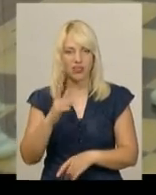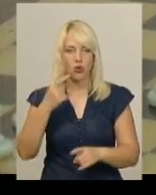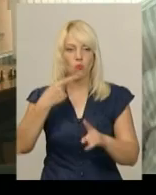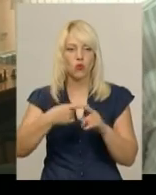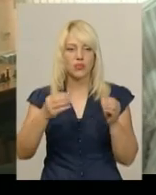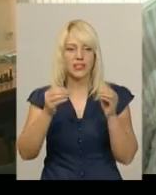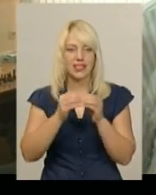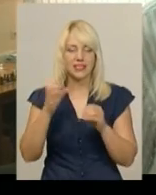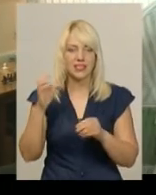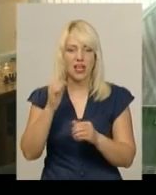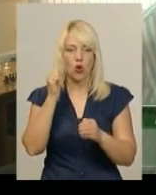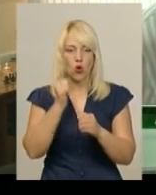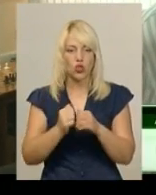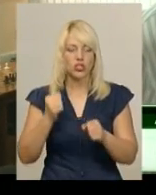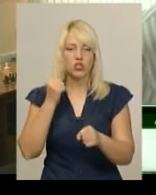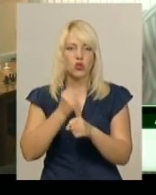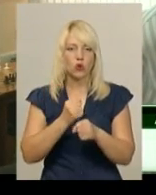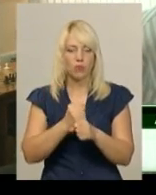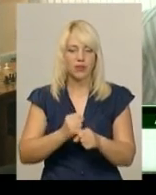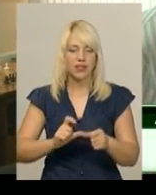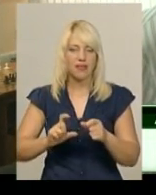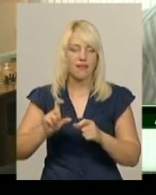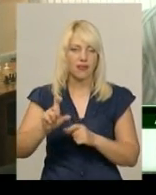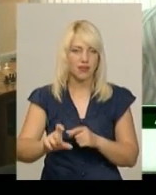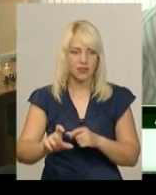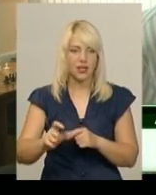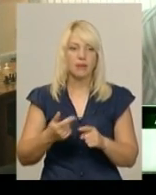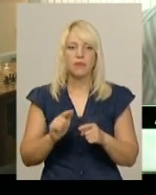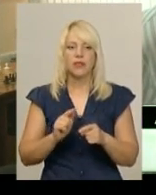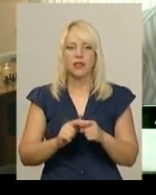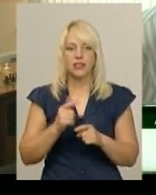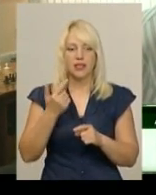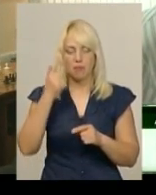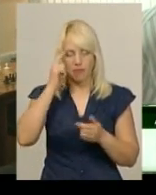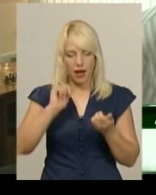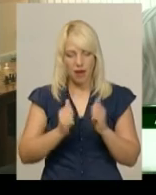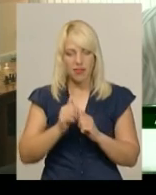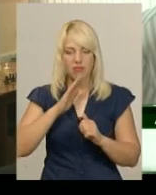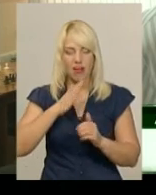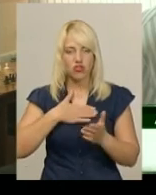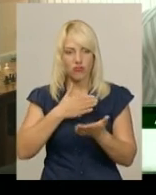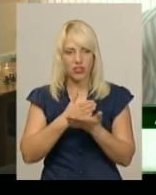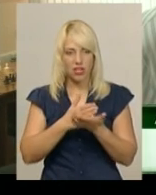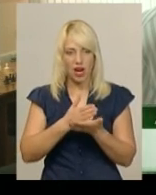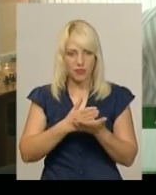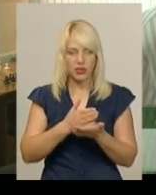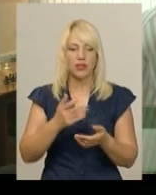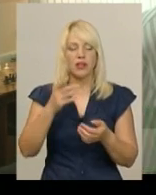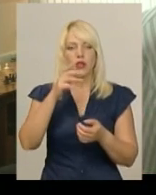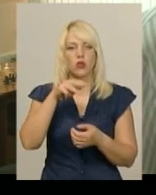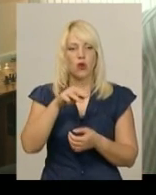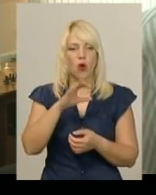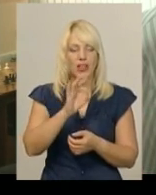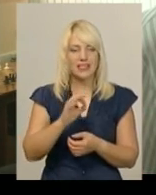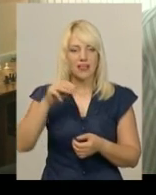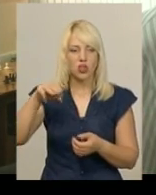зроблений хід. Це турнір пам'яті нашого ветерана Олександра Ульського, який багато років працював на шаховій новій